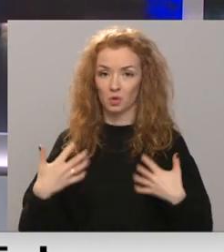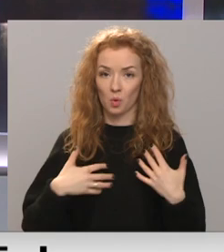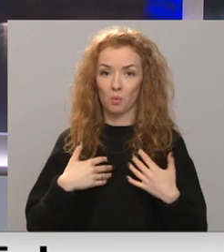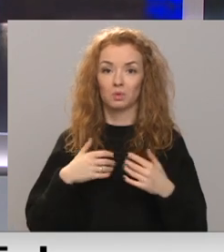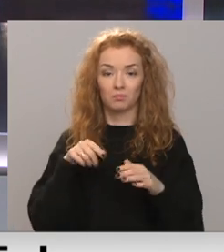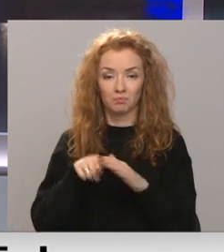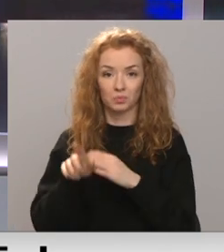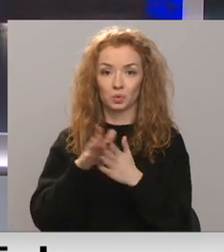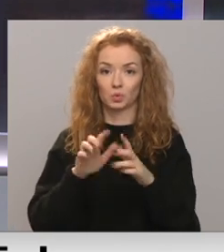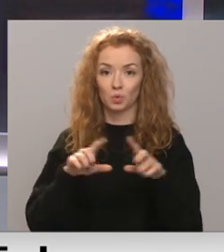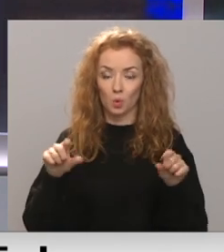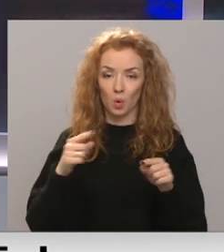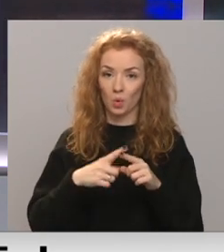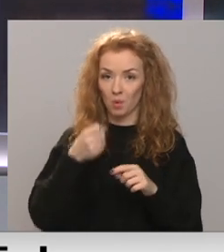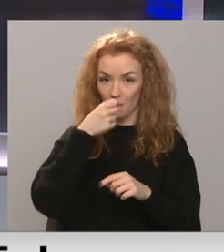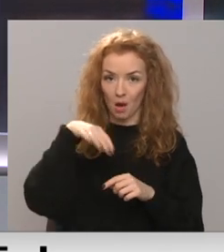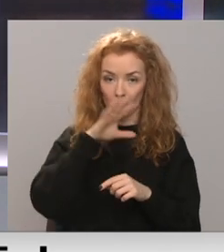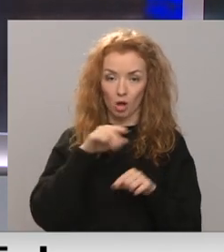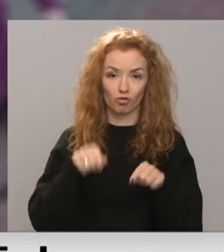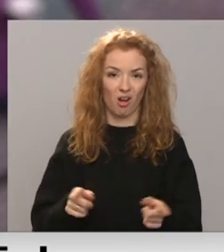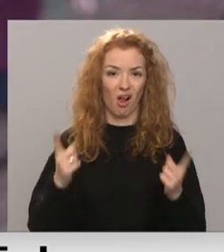skolā un bērnu darzā šajā laikā.